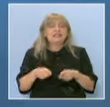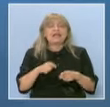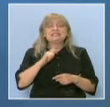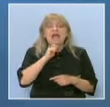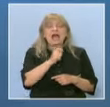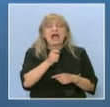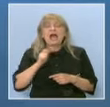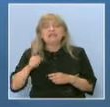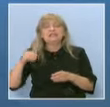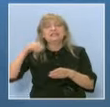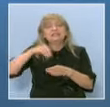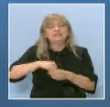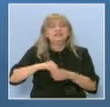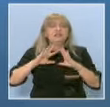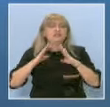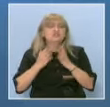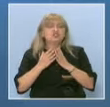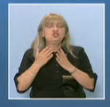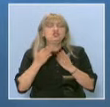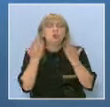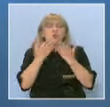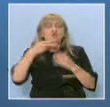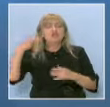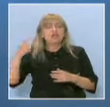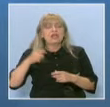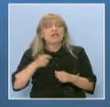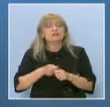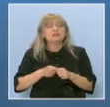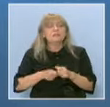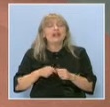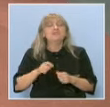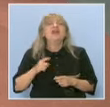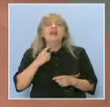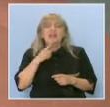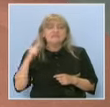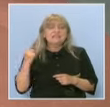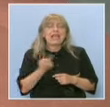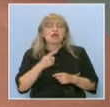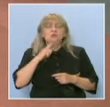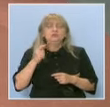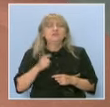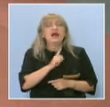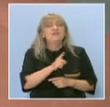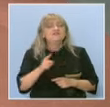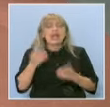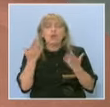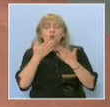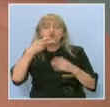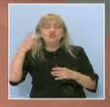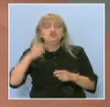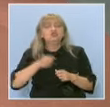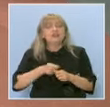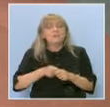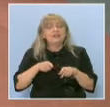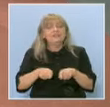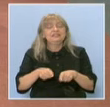въведена във всички училища, като се провежда ежегодно. Примерно, всяка година индивидуалното училище си провежда тази анкета,